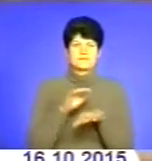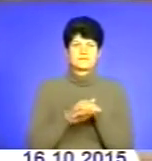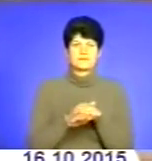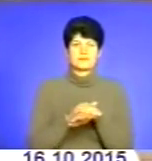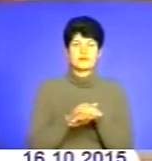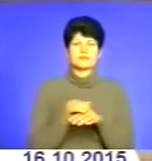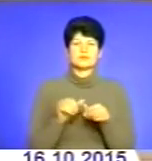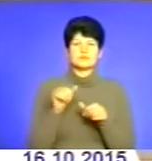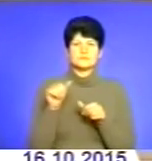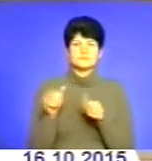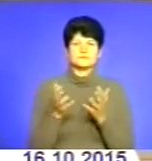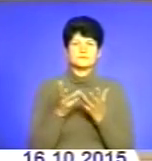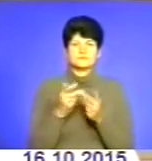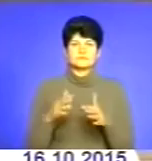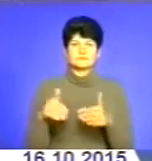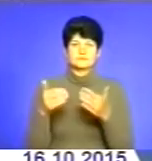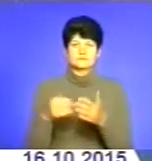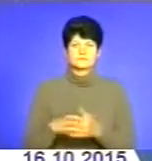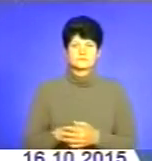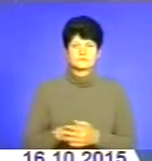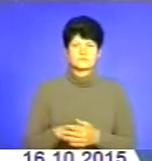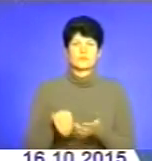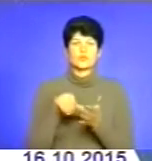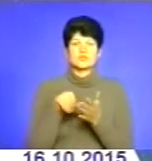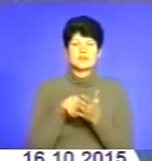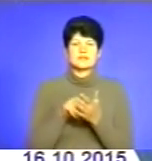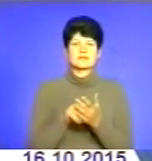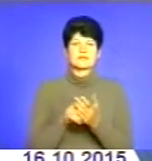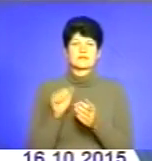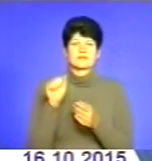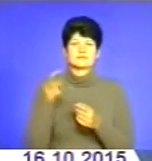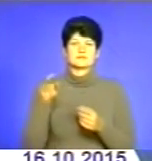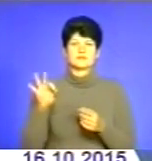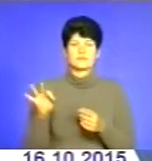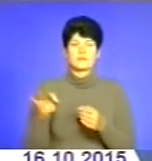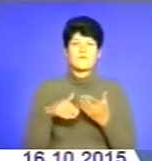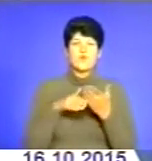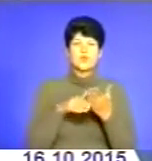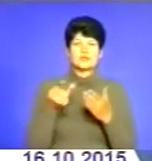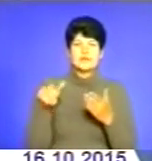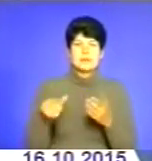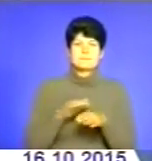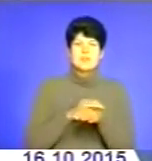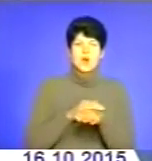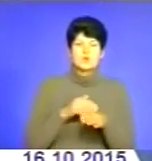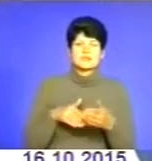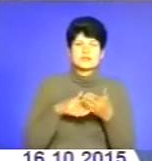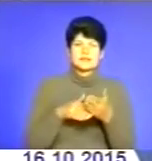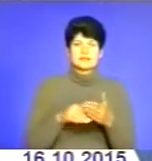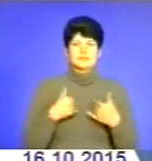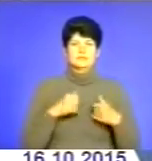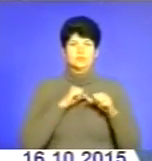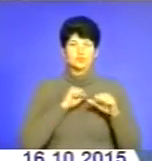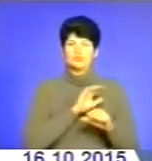зокрема, і на кількість пропозицій. Учасників антитерористичної операції, волонтерів та благодійників, які проявили свою мужність і